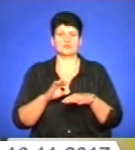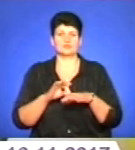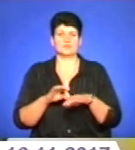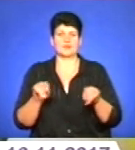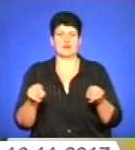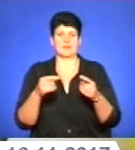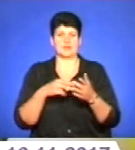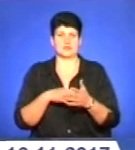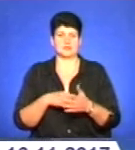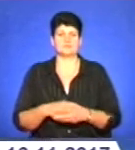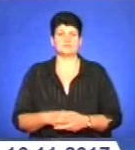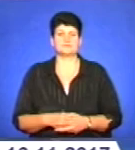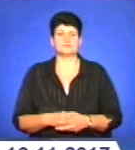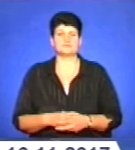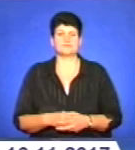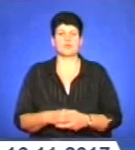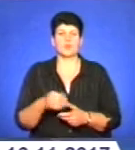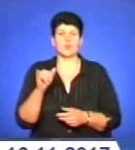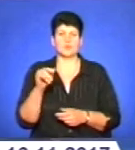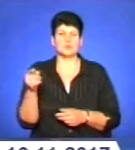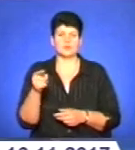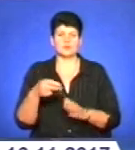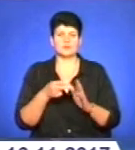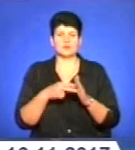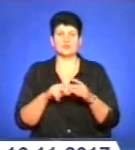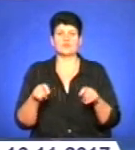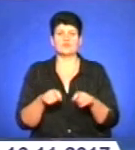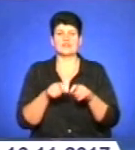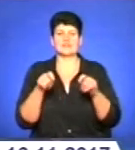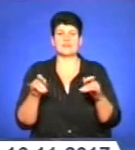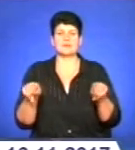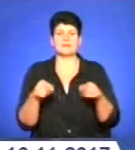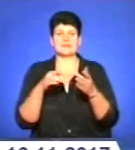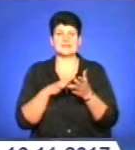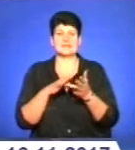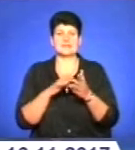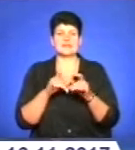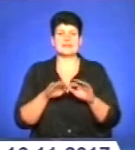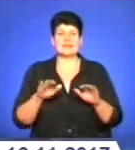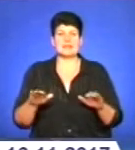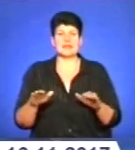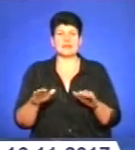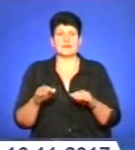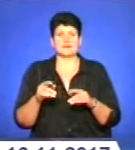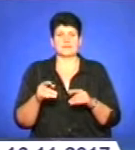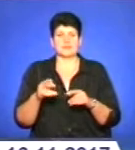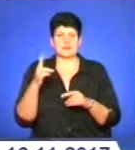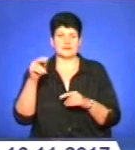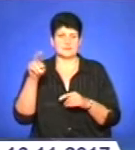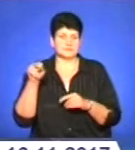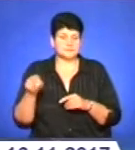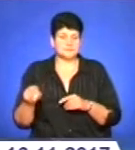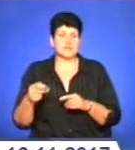реабілітацію. У Тернополі планують відкрити реабілітаційний центр для дітей з церебральною патологією. З такою